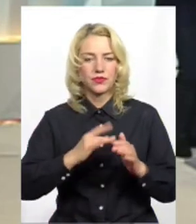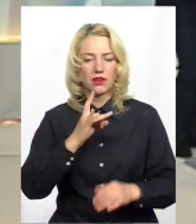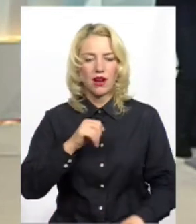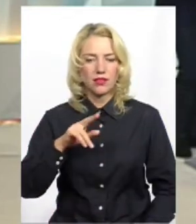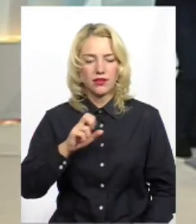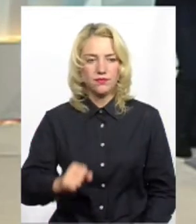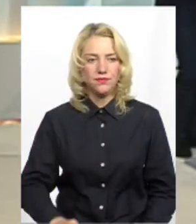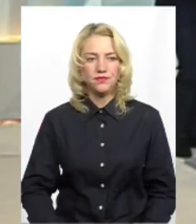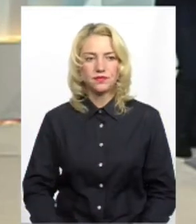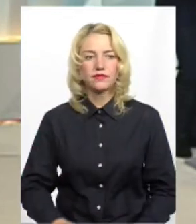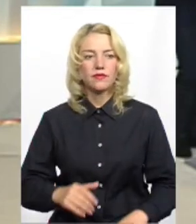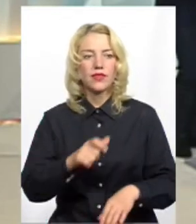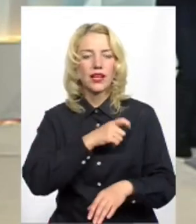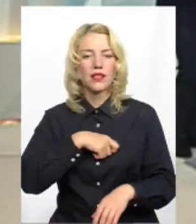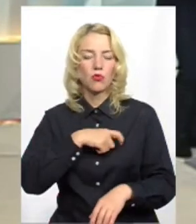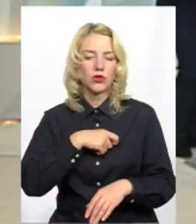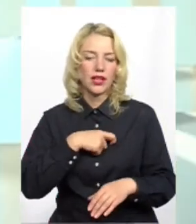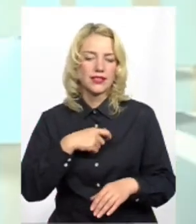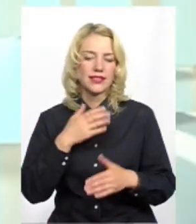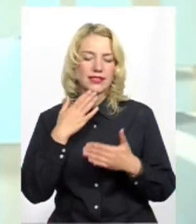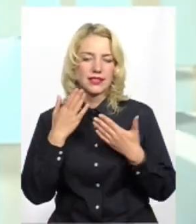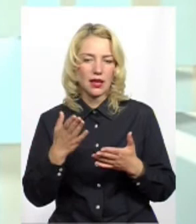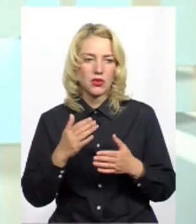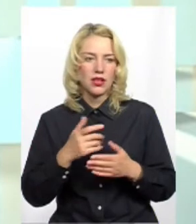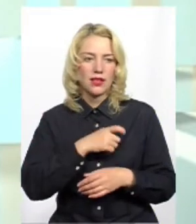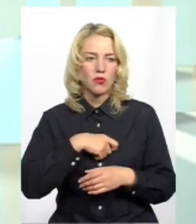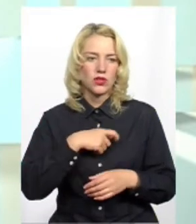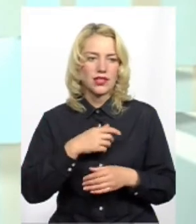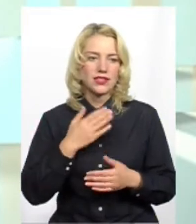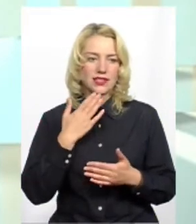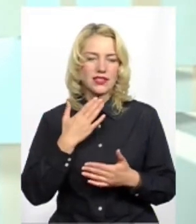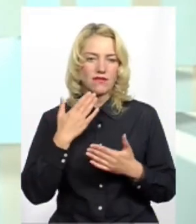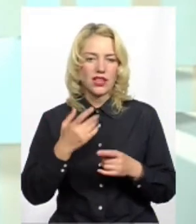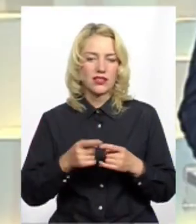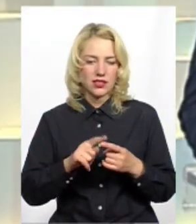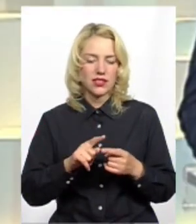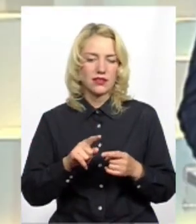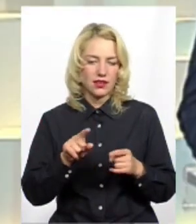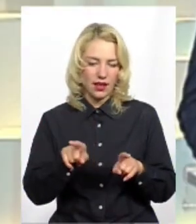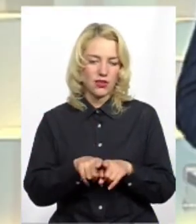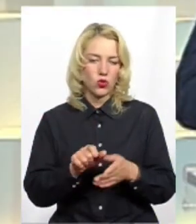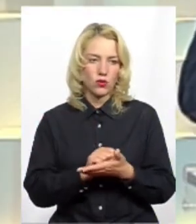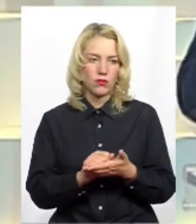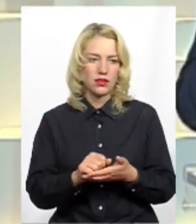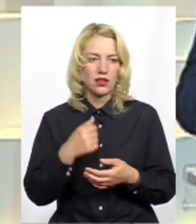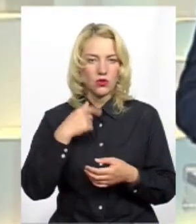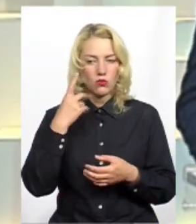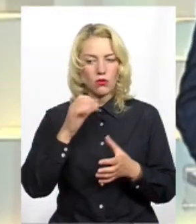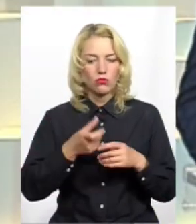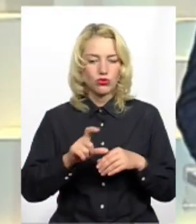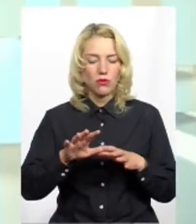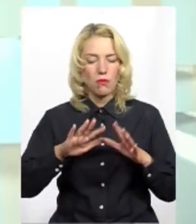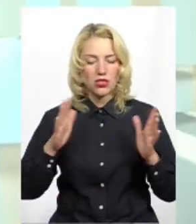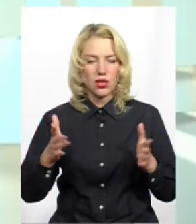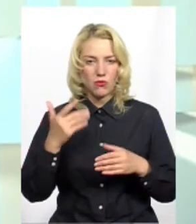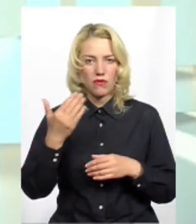депутатські запити або депутатські звернення – це якраз ті документи, які саме проблеми округу доносять. Можливо, так, так. Я думаю, більш масштабно